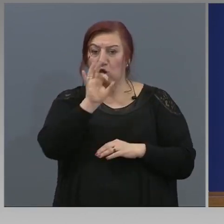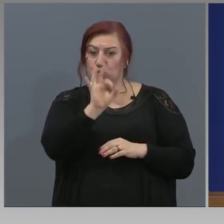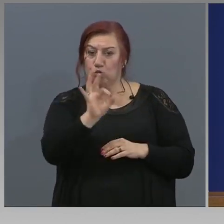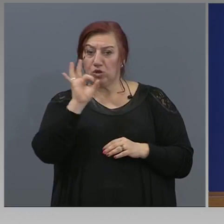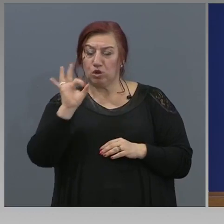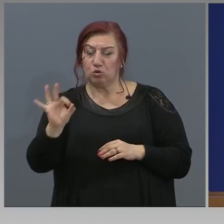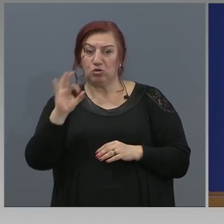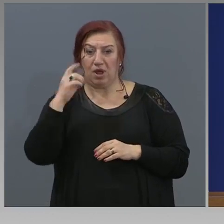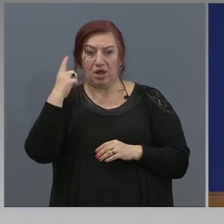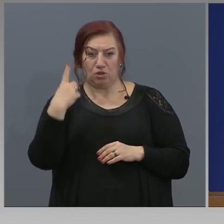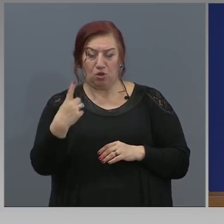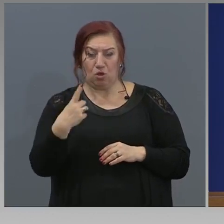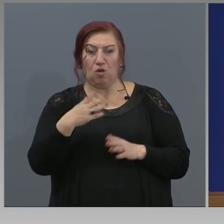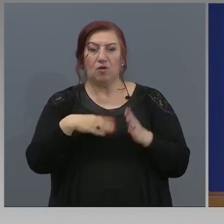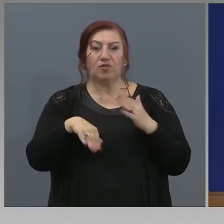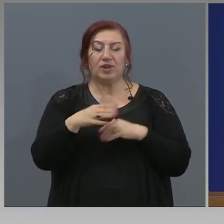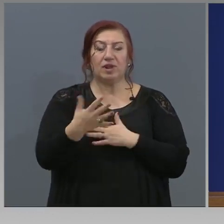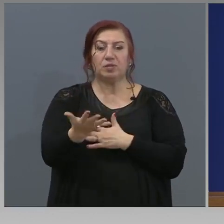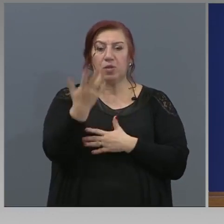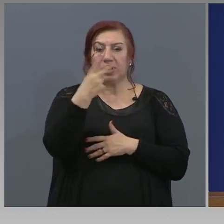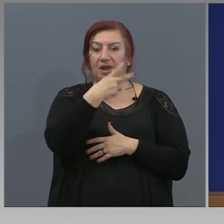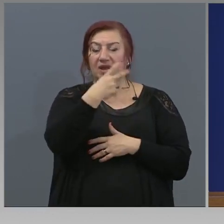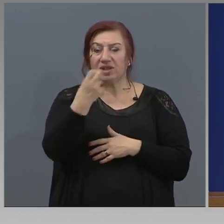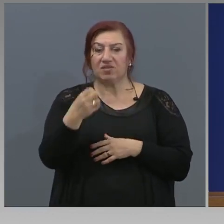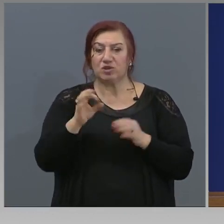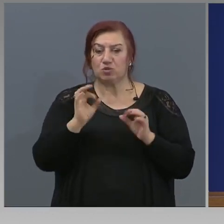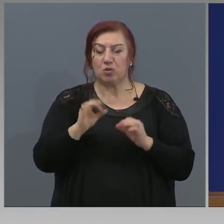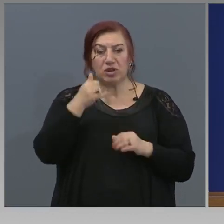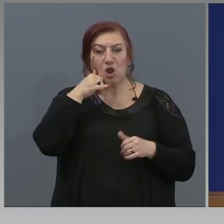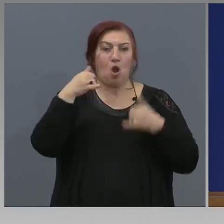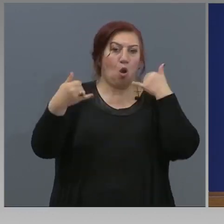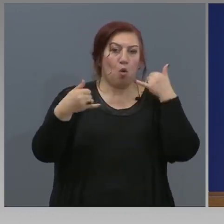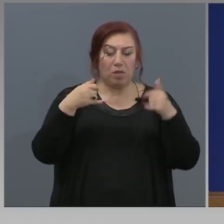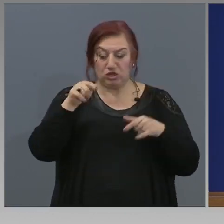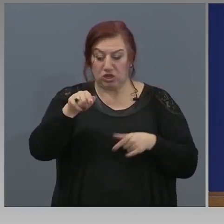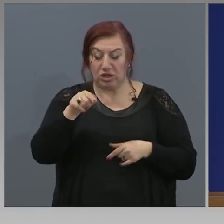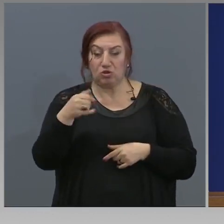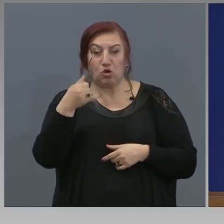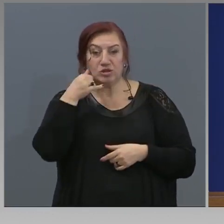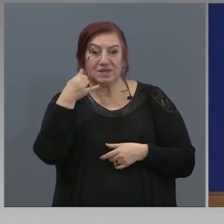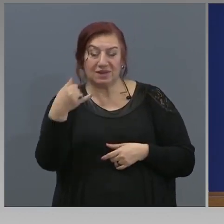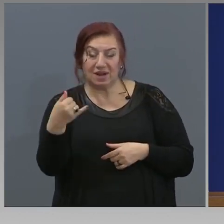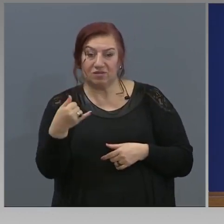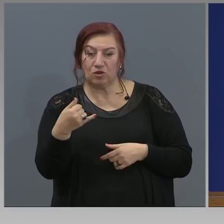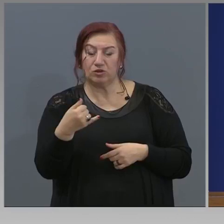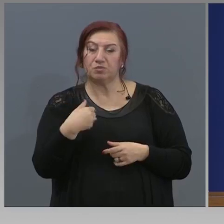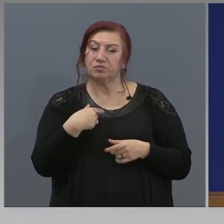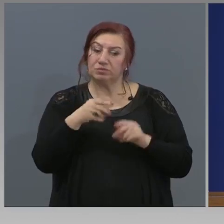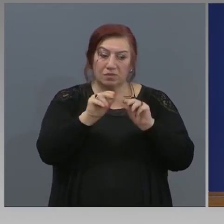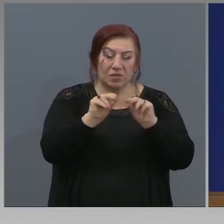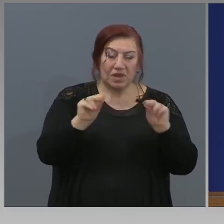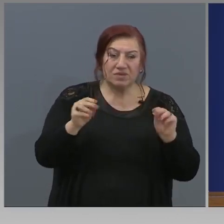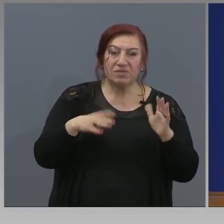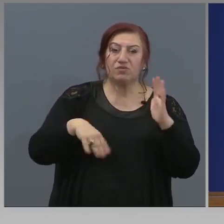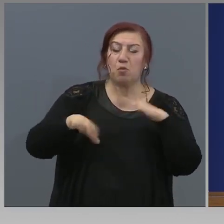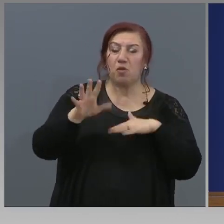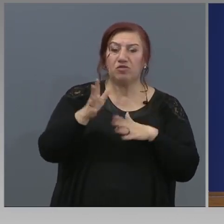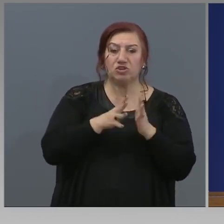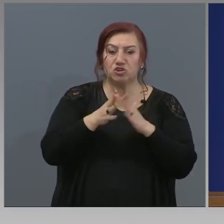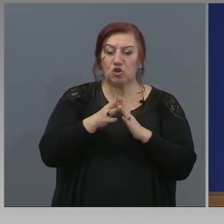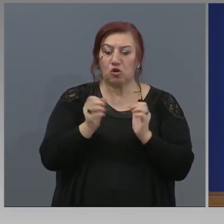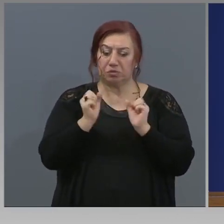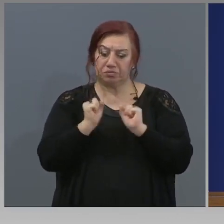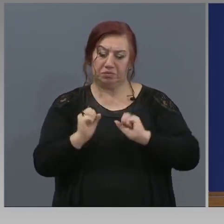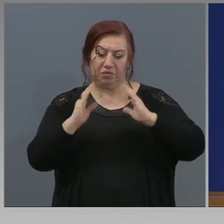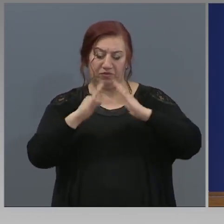Над 5200 са до момента обажданията, които получаваме на този телефон. Така че съветвам повече хора да направят